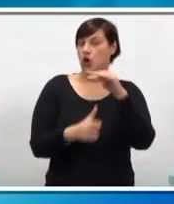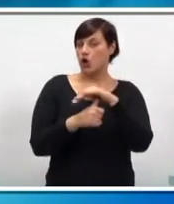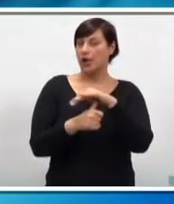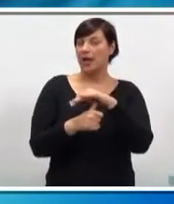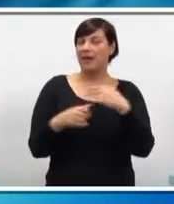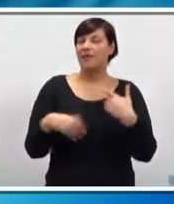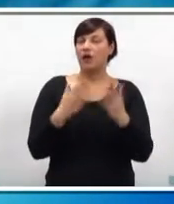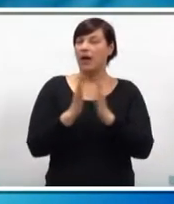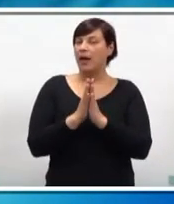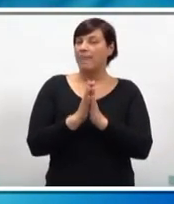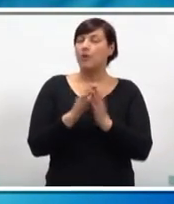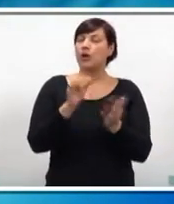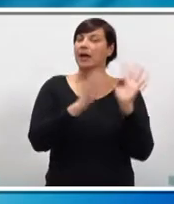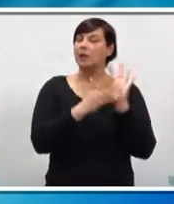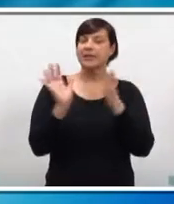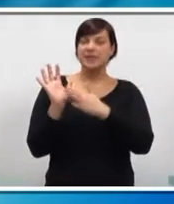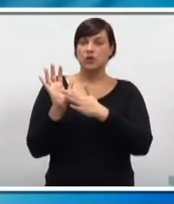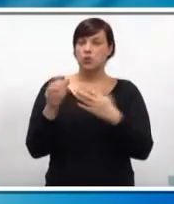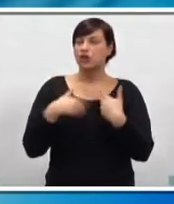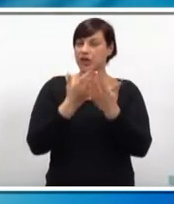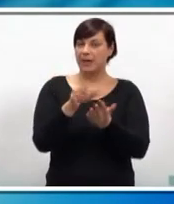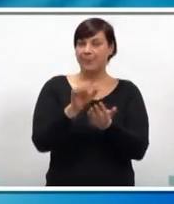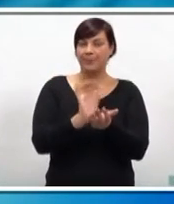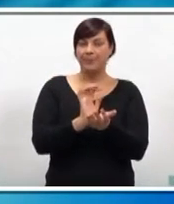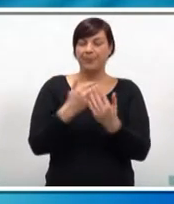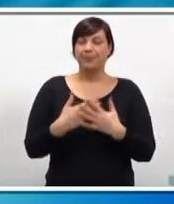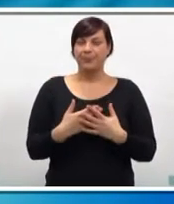pashalno tajstvo. To je muka smrti uskrsnujuće gospodnje.